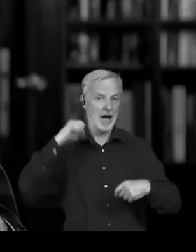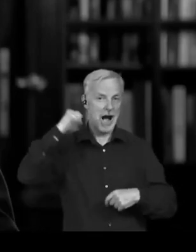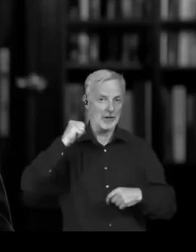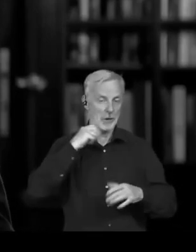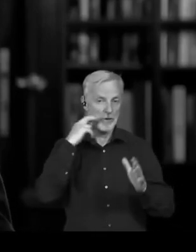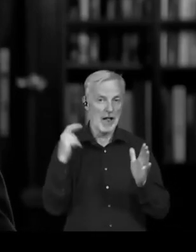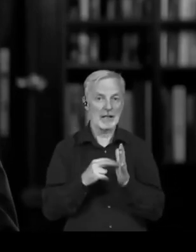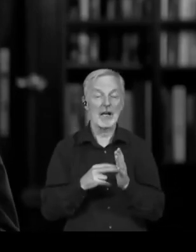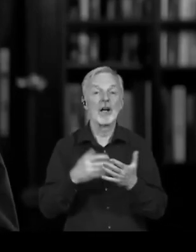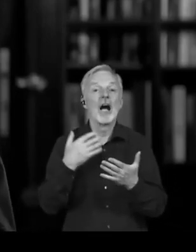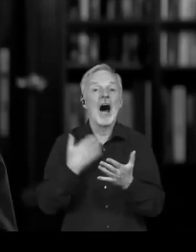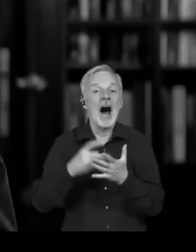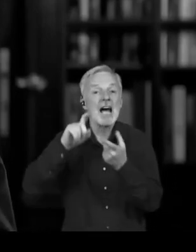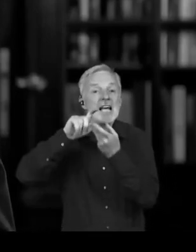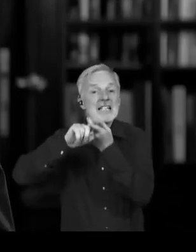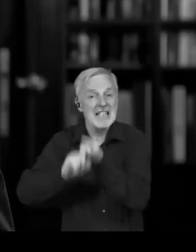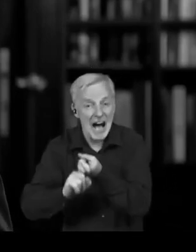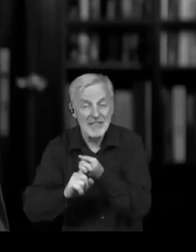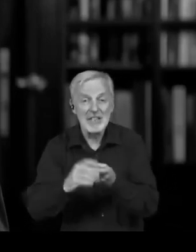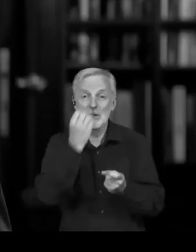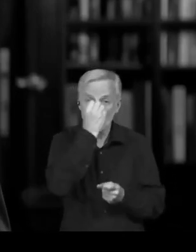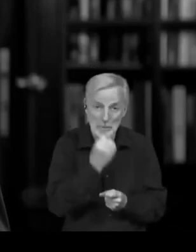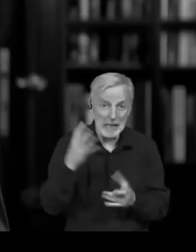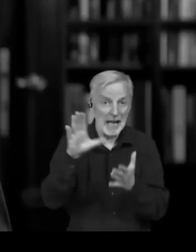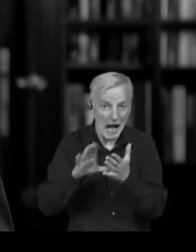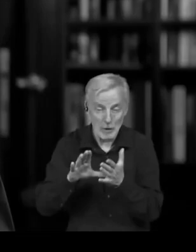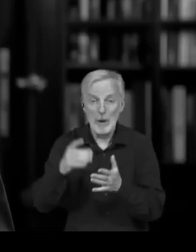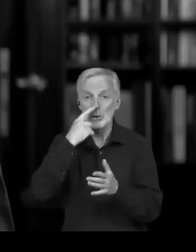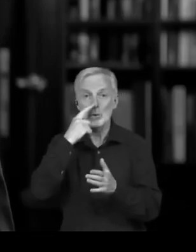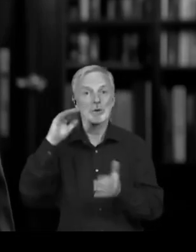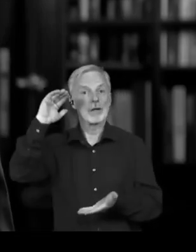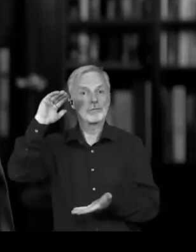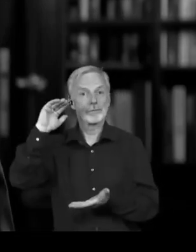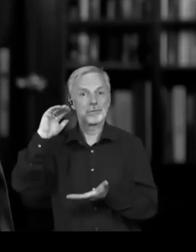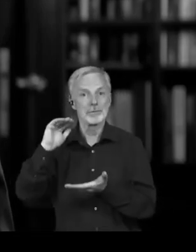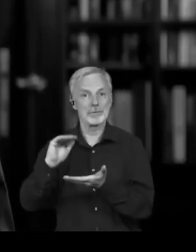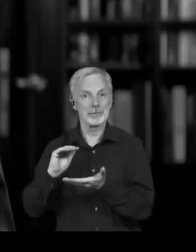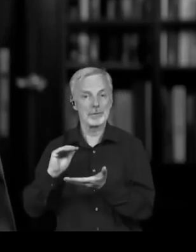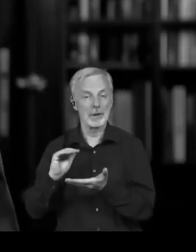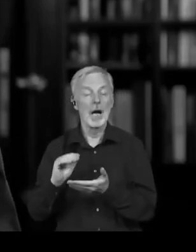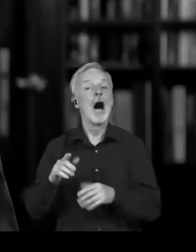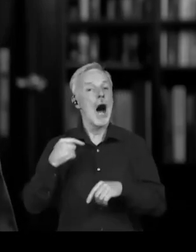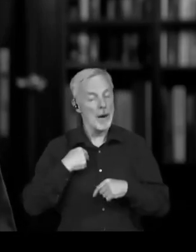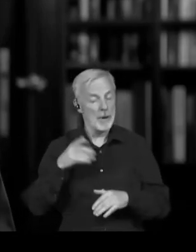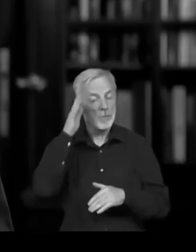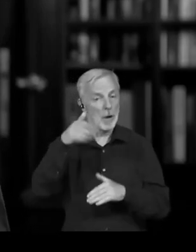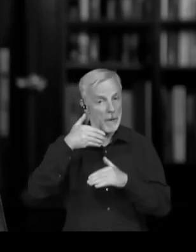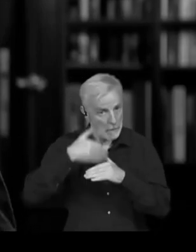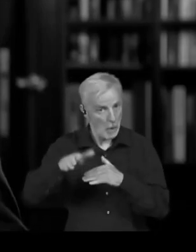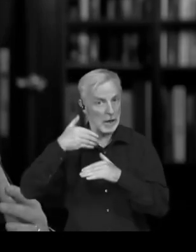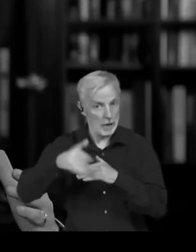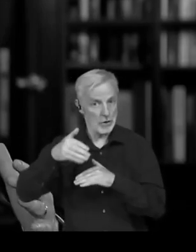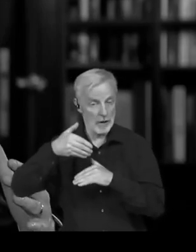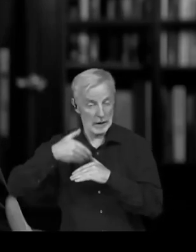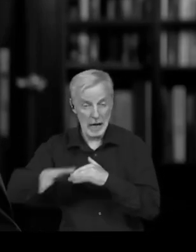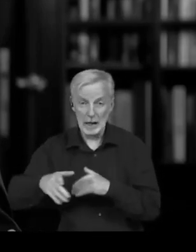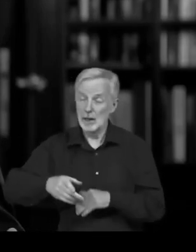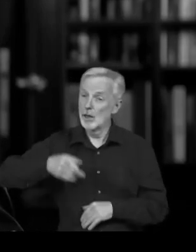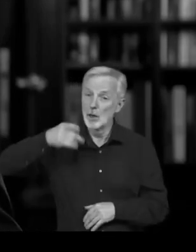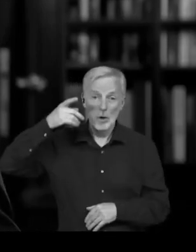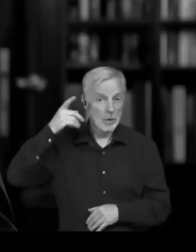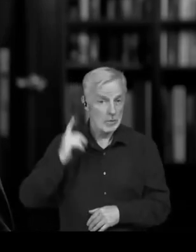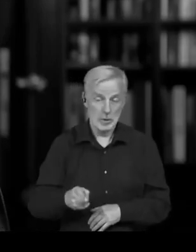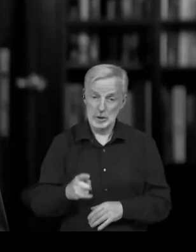úplně nevýzná a proto to dopadlo, jak to dopadlo. Pomoc Ukrajině je sice velkorysí krok, ale zároveň velice